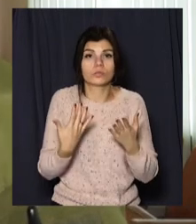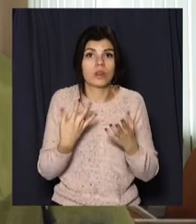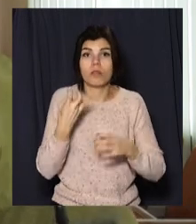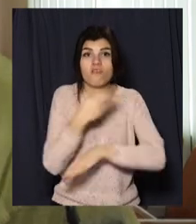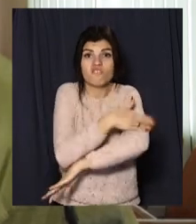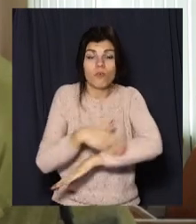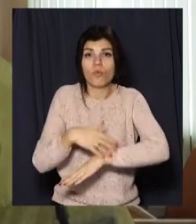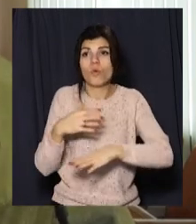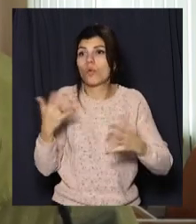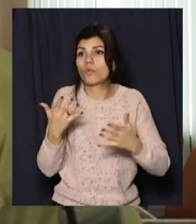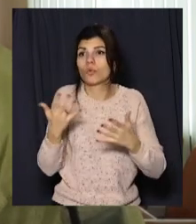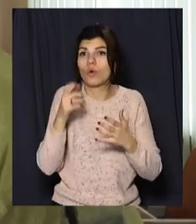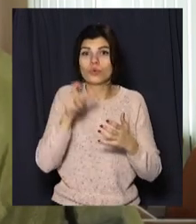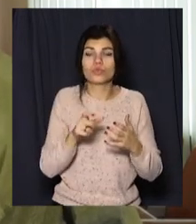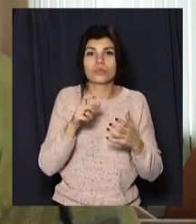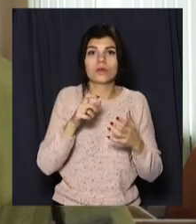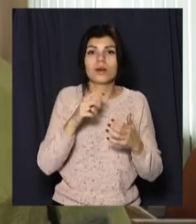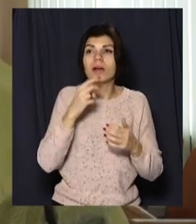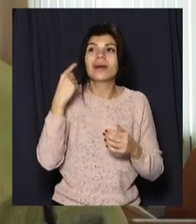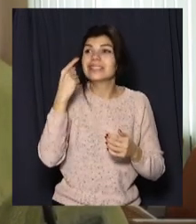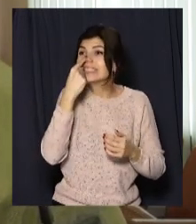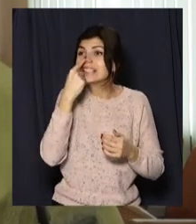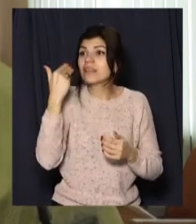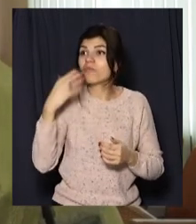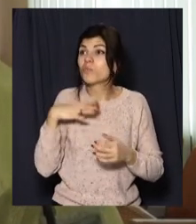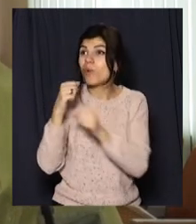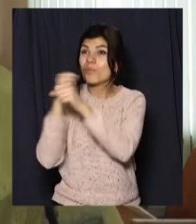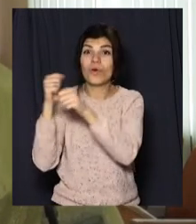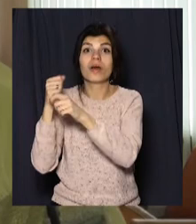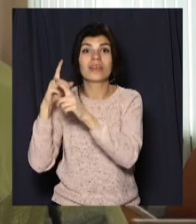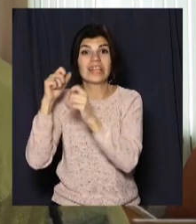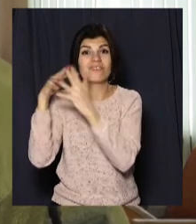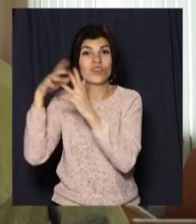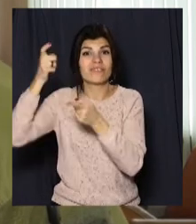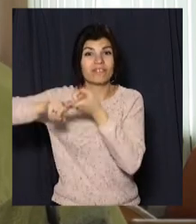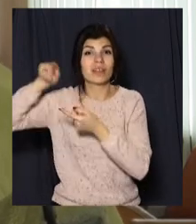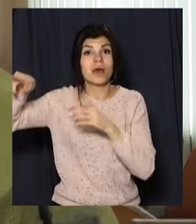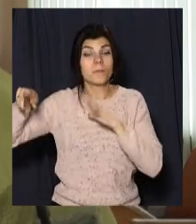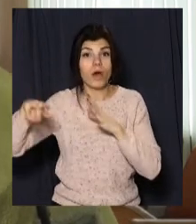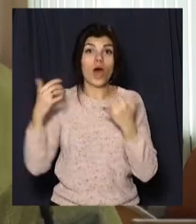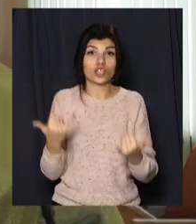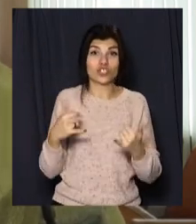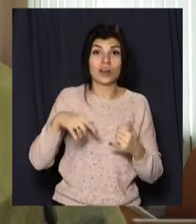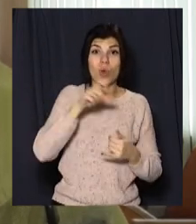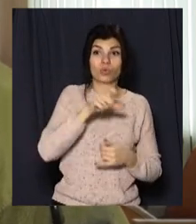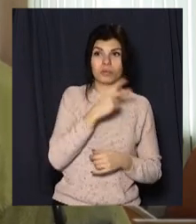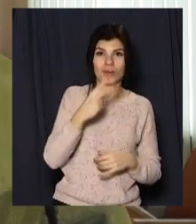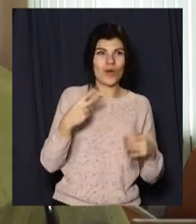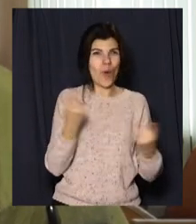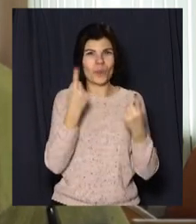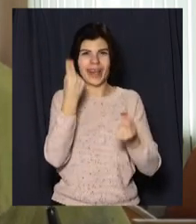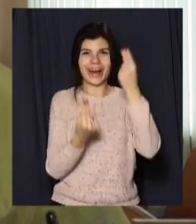вулиці під якісь засоби, які можуть їх захистити. Це виглядає дивно для мирного населення, але це